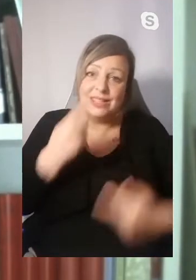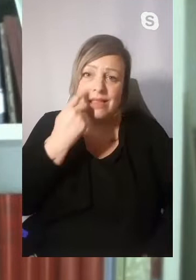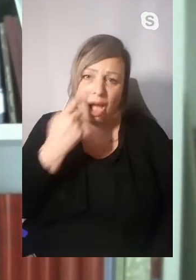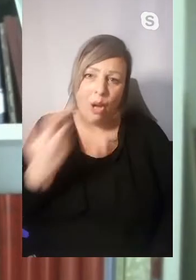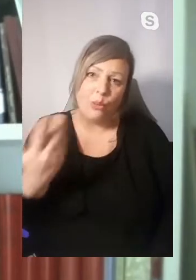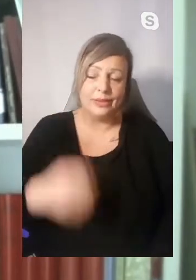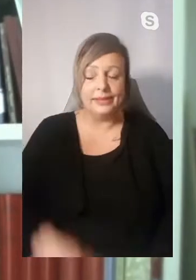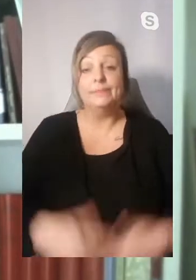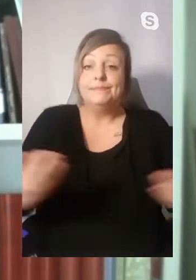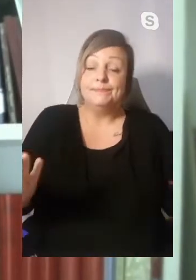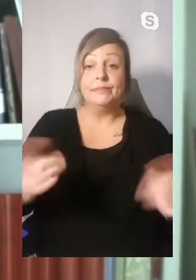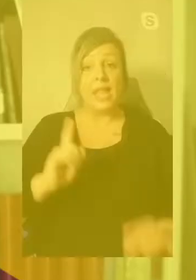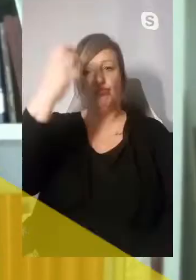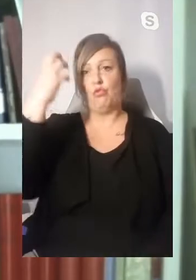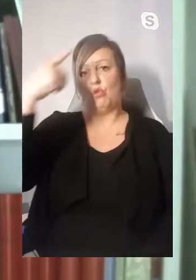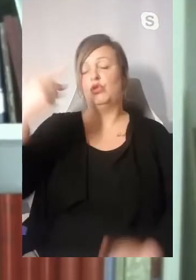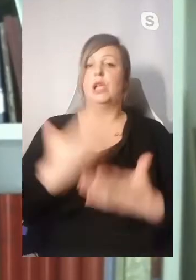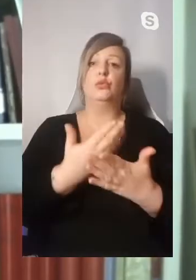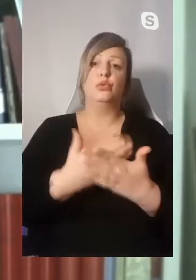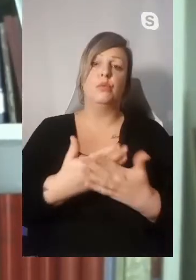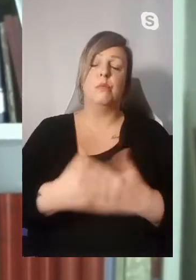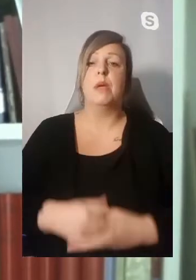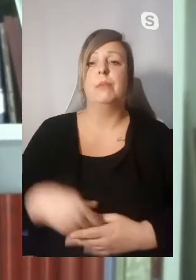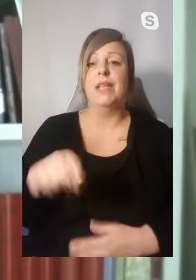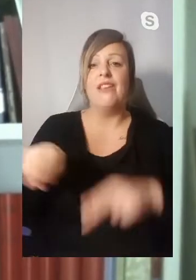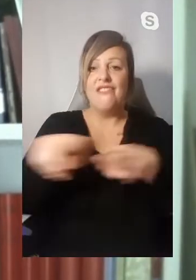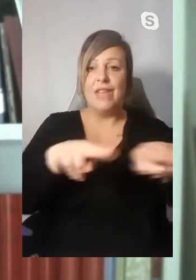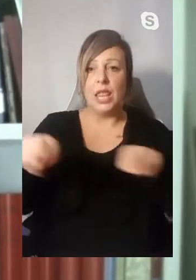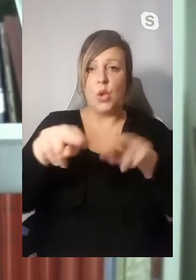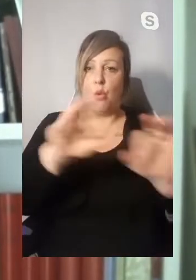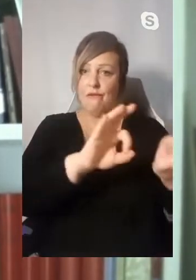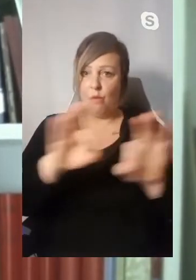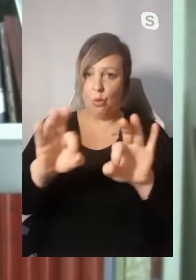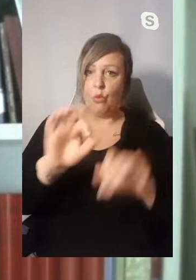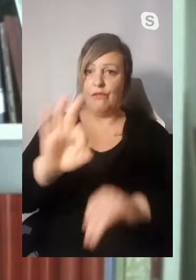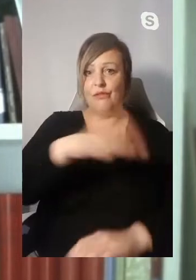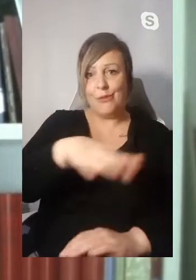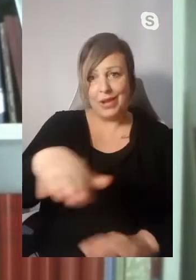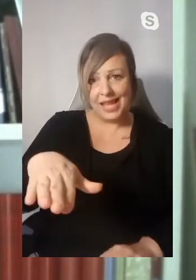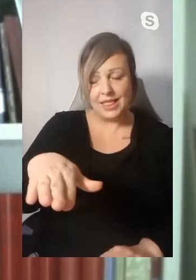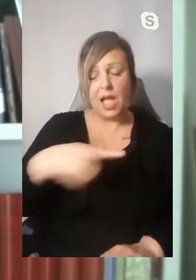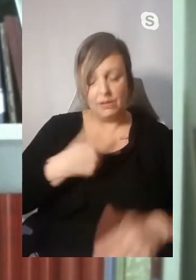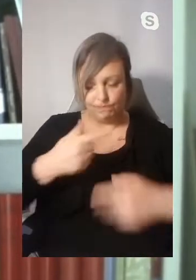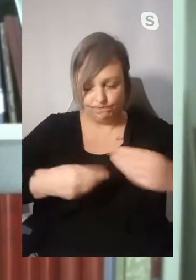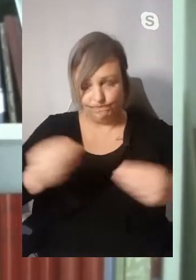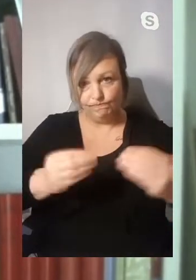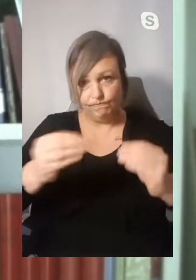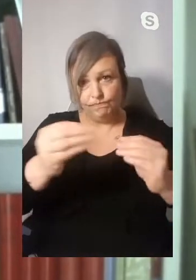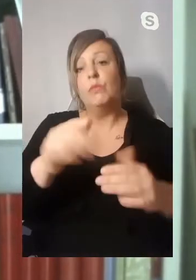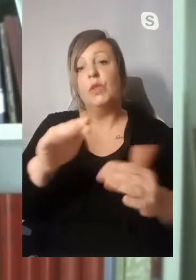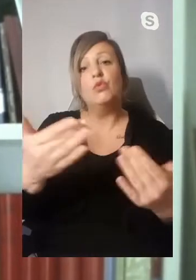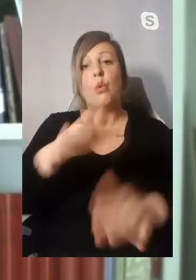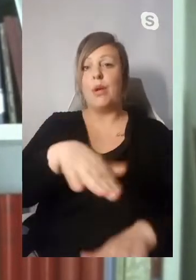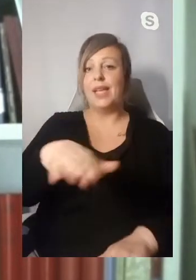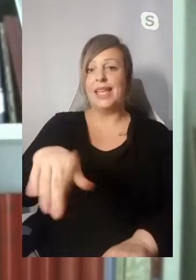traurig, sag ich mal. Wir stellen uns vor, zum Beispiel Videoführungen für Kinder zu entwickeln,